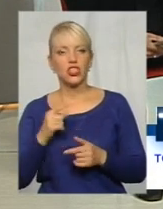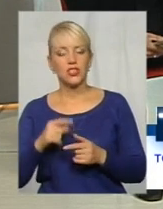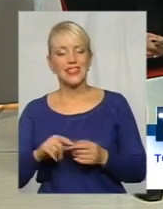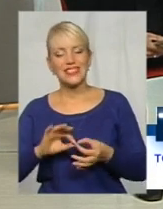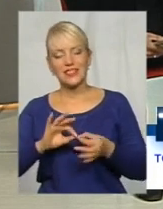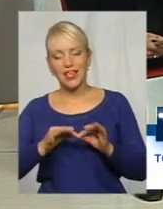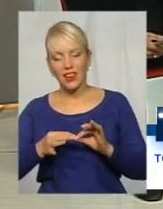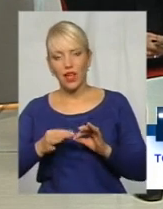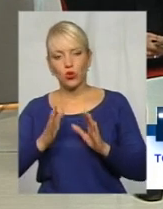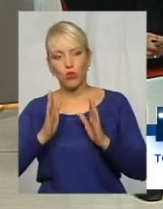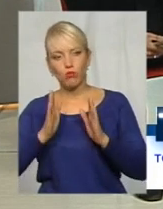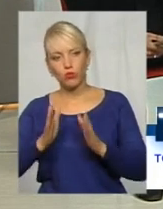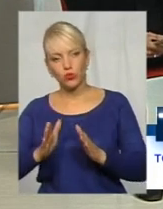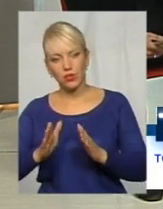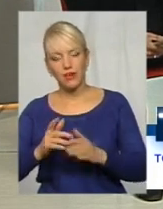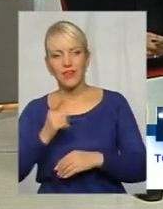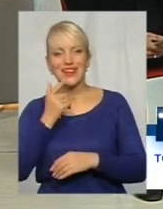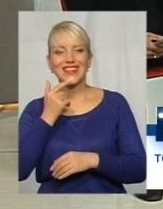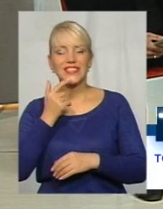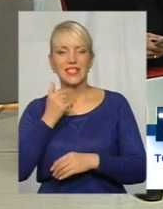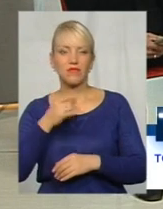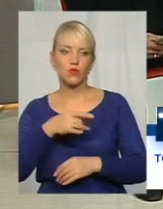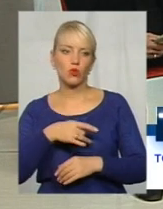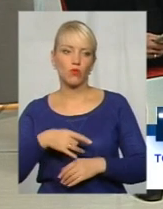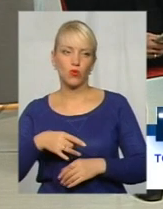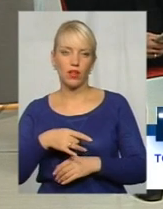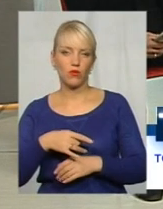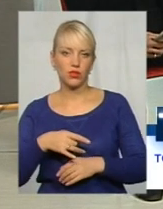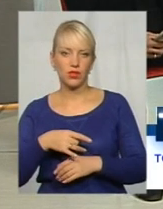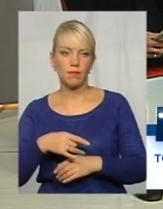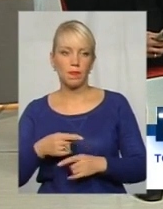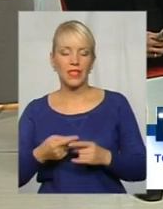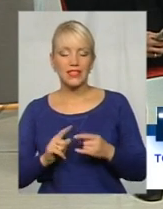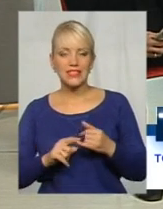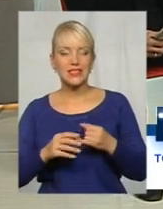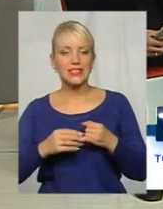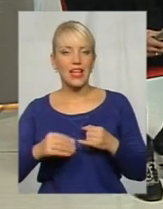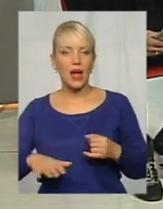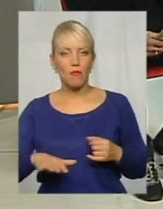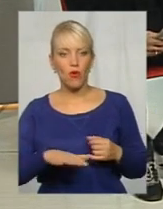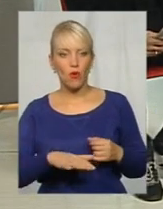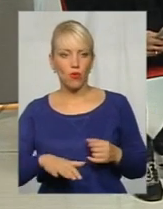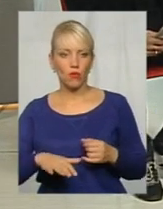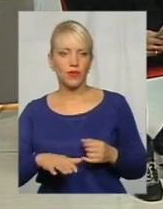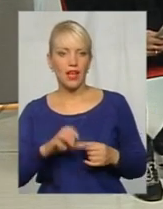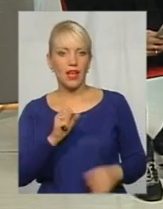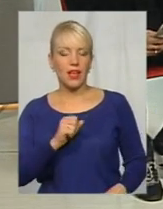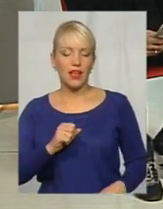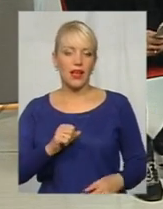в Красилівському районі ту землю адекватно